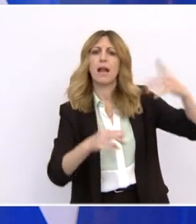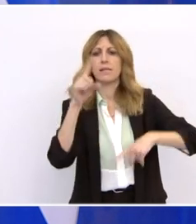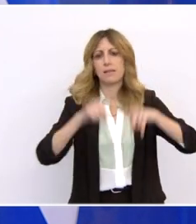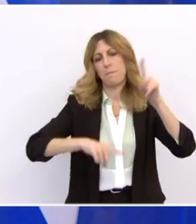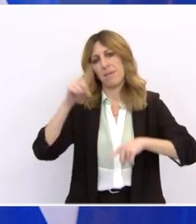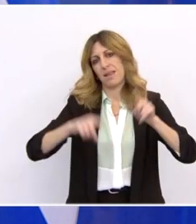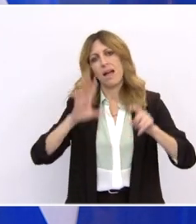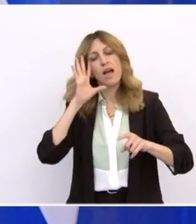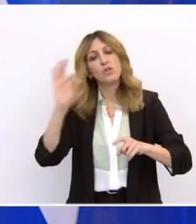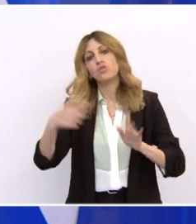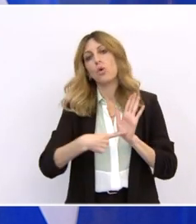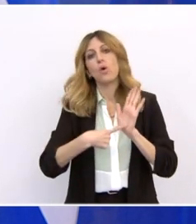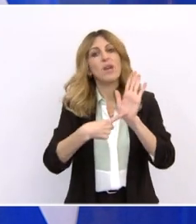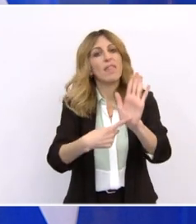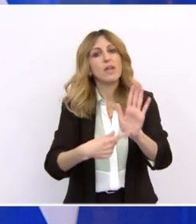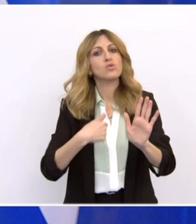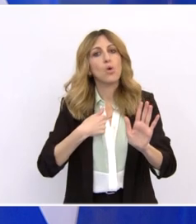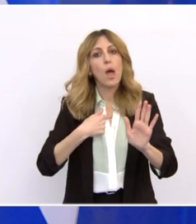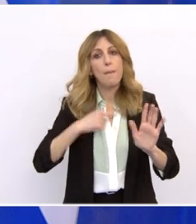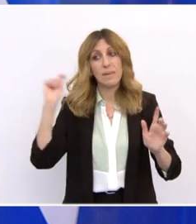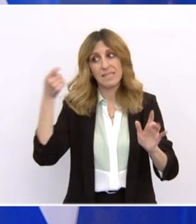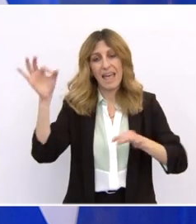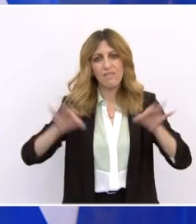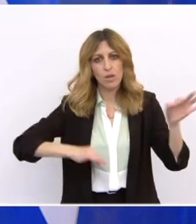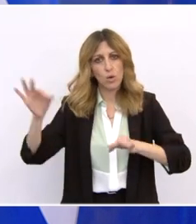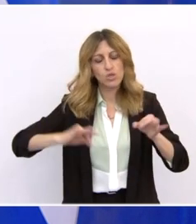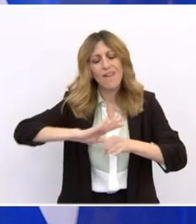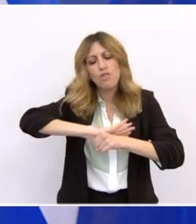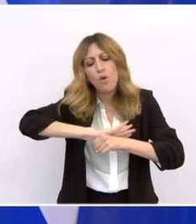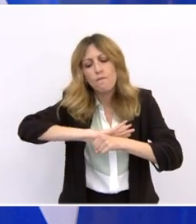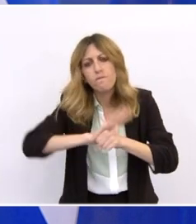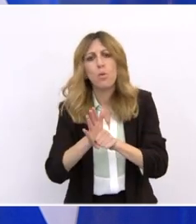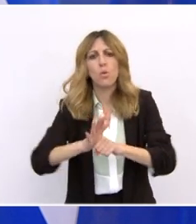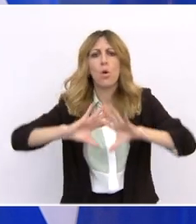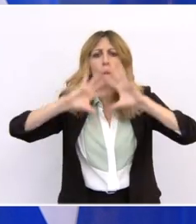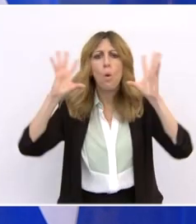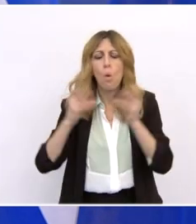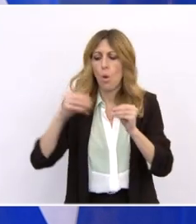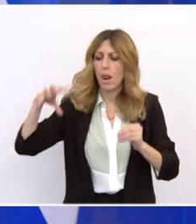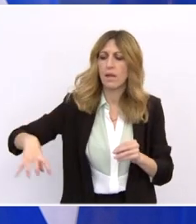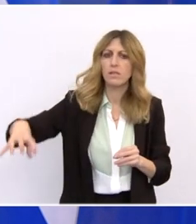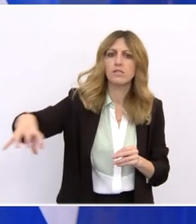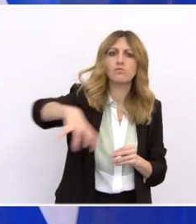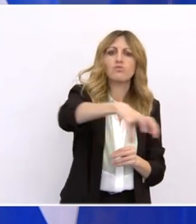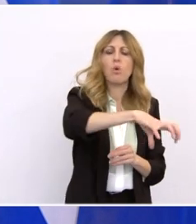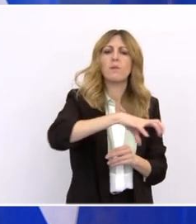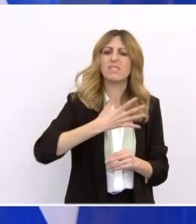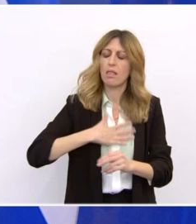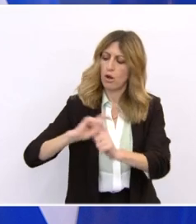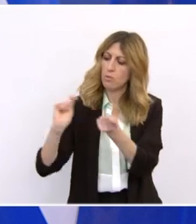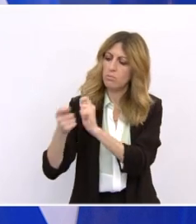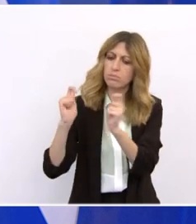παρεμβάσεων και από την άλλη τον καθολικό τους χαρακτήρα. Και βέβαια, για να υπογραμμίσω